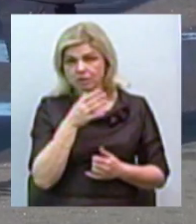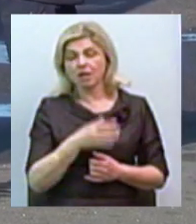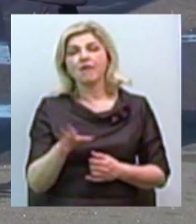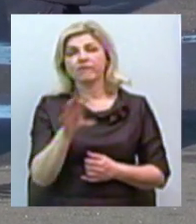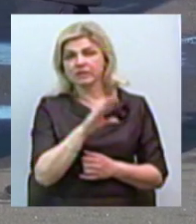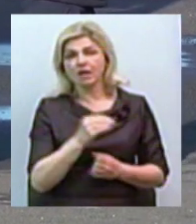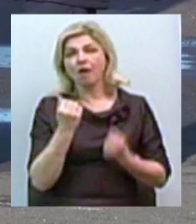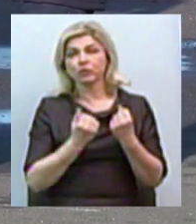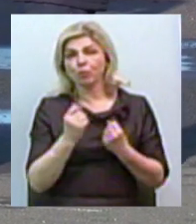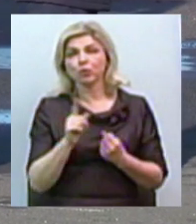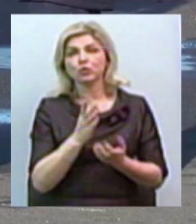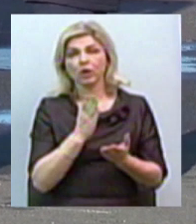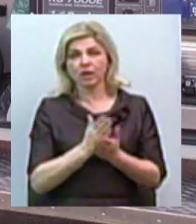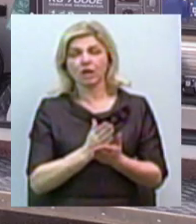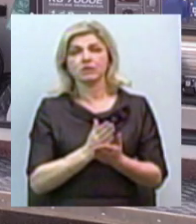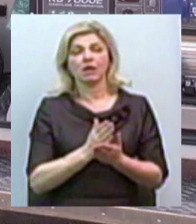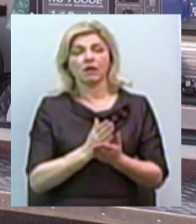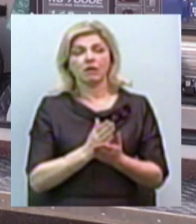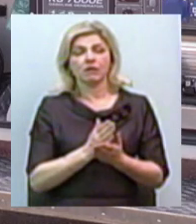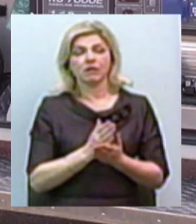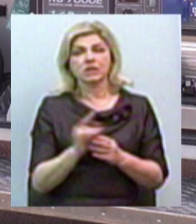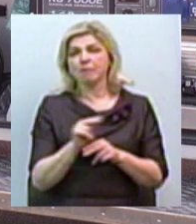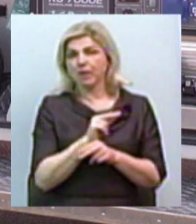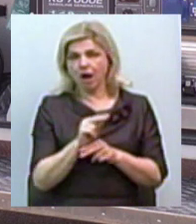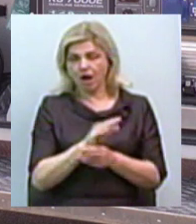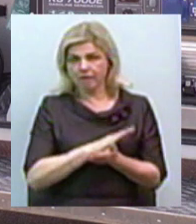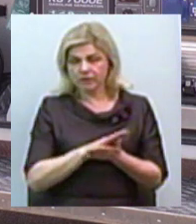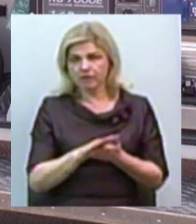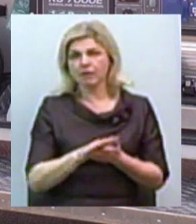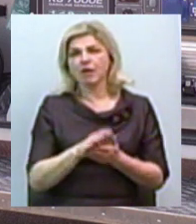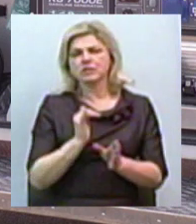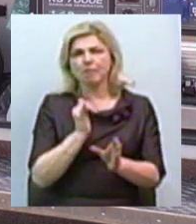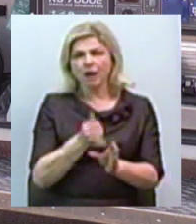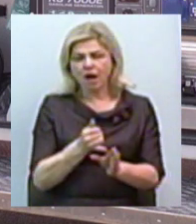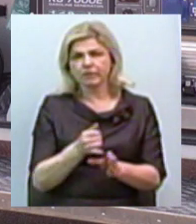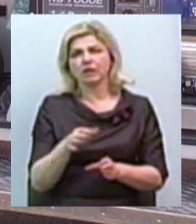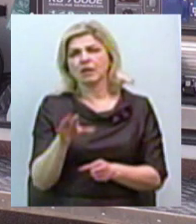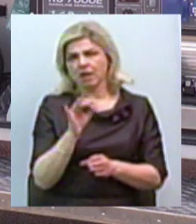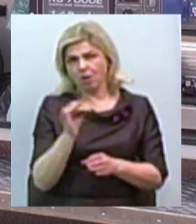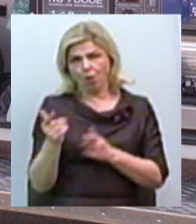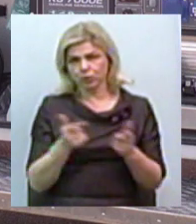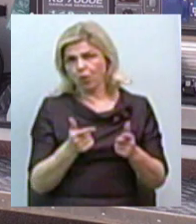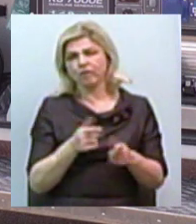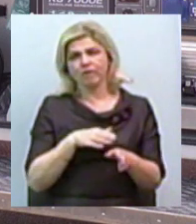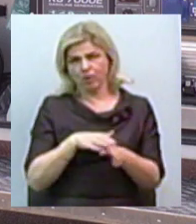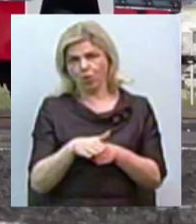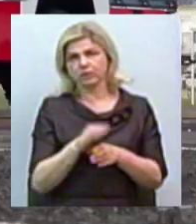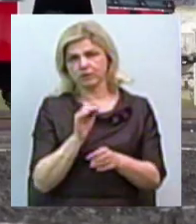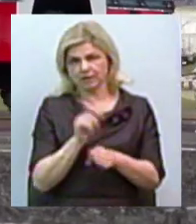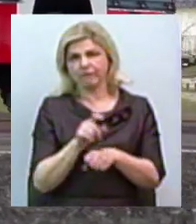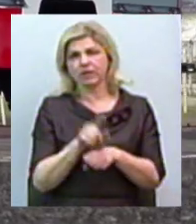автомобілі, які знаходяться в бойовому розрахунку, справні, заправлені та готові виконувати завдання за призначення.